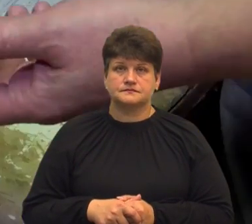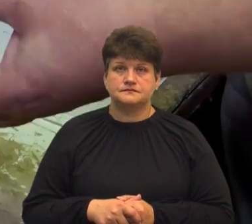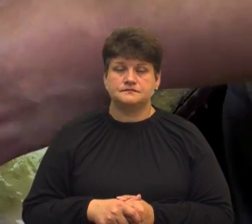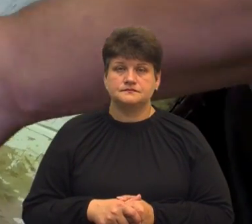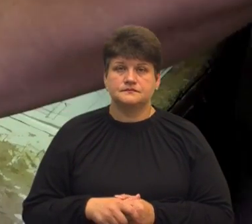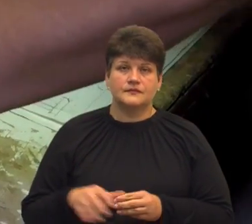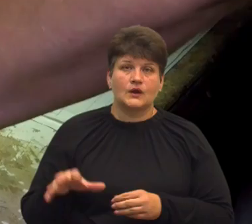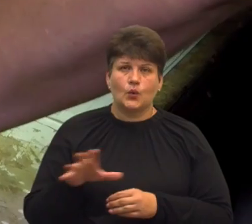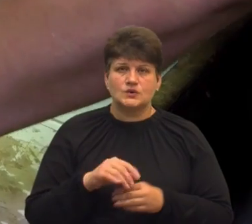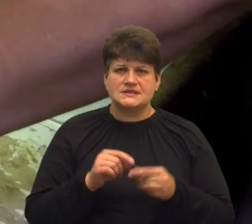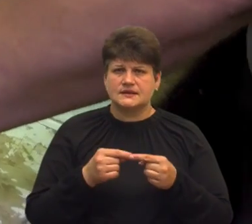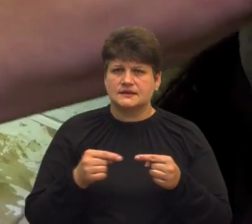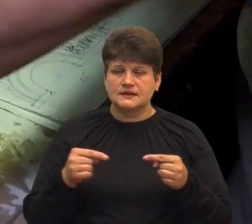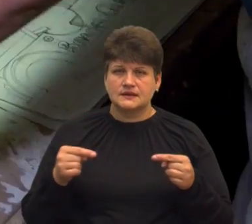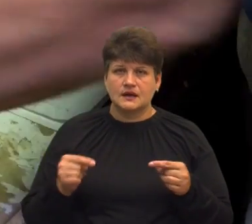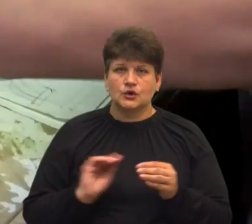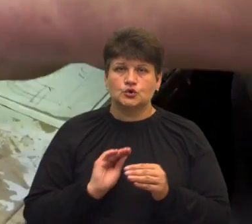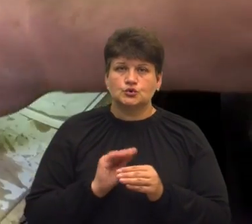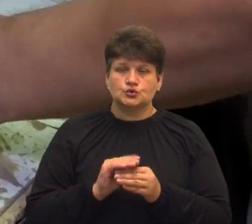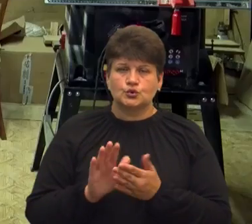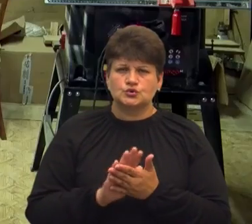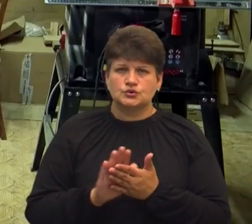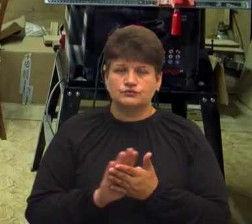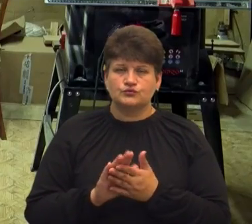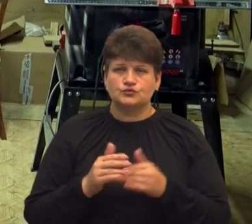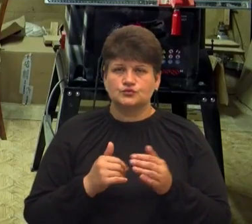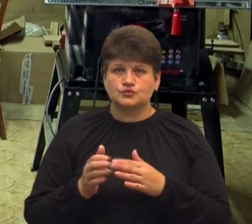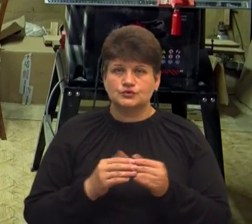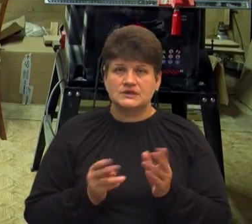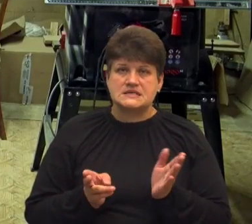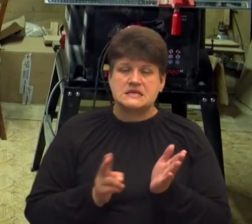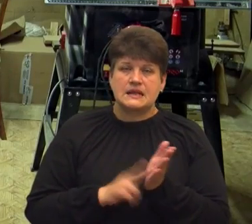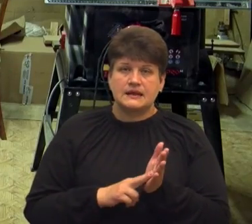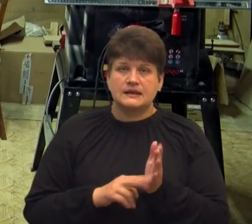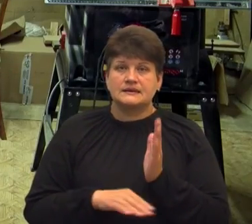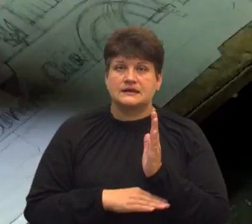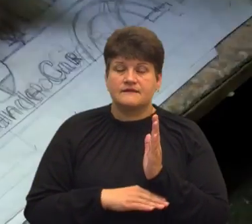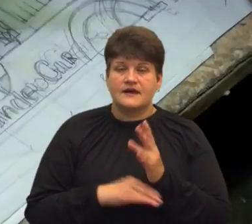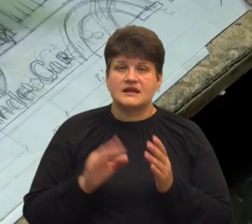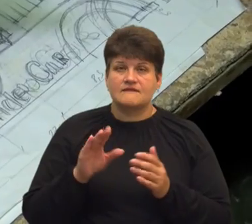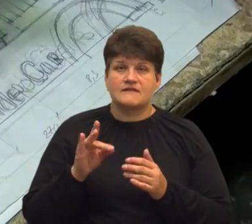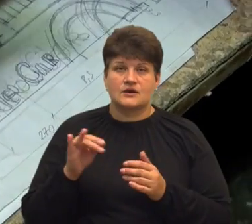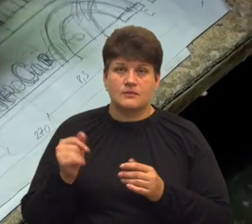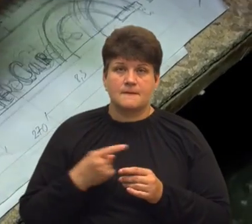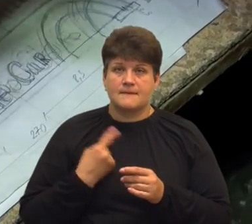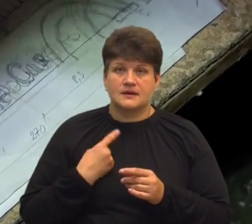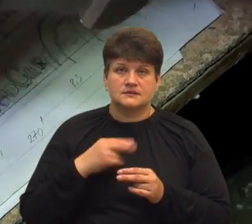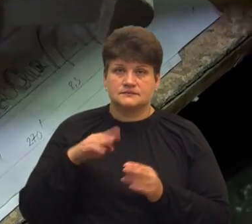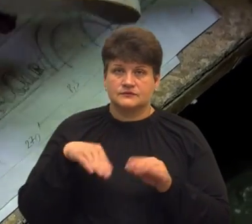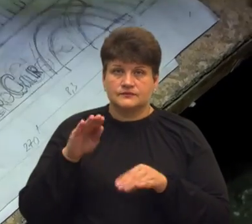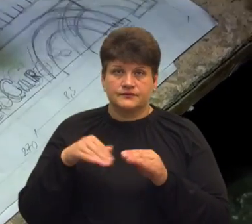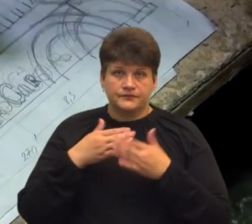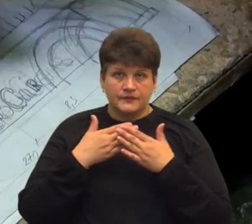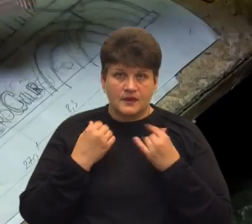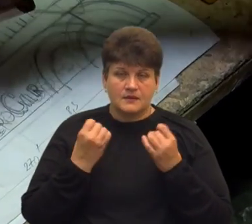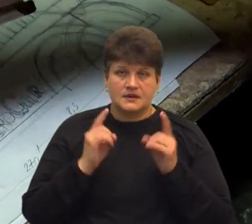Усі деталі він додатково шліфує вручну та склеює. Дерев'яні вироби майстер не розфарбовує, а лише покриває лаком.